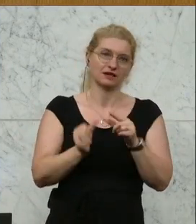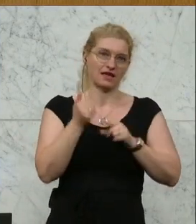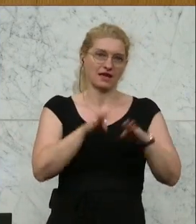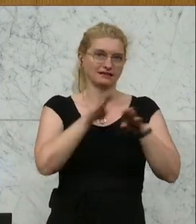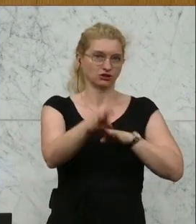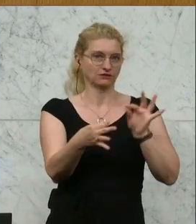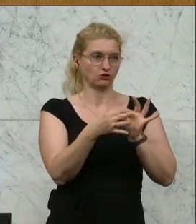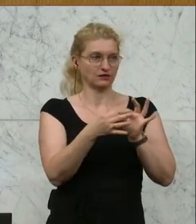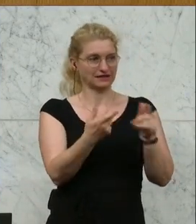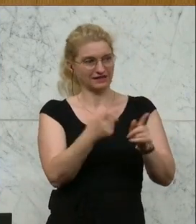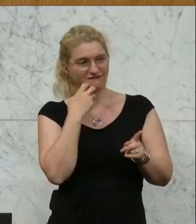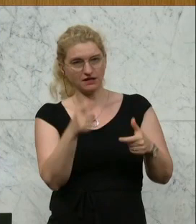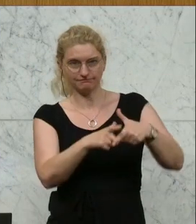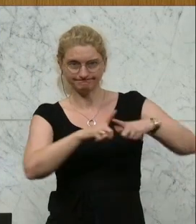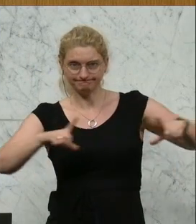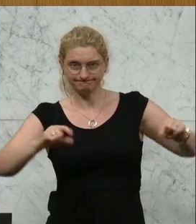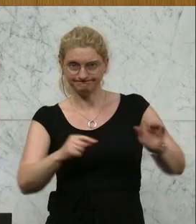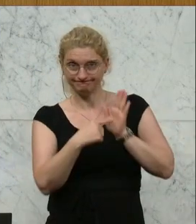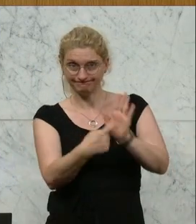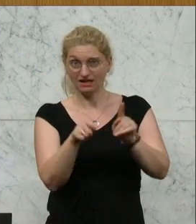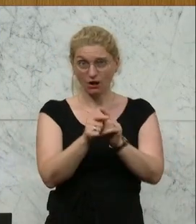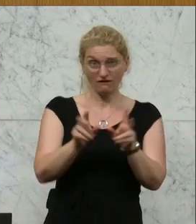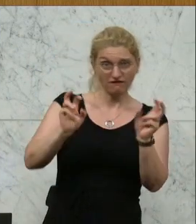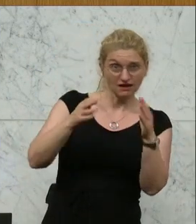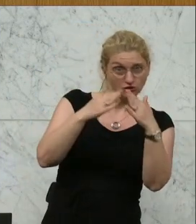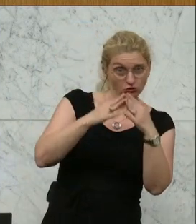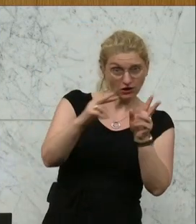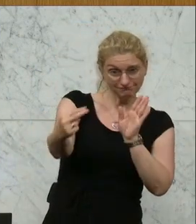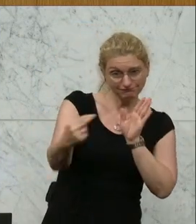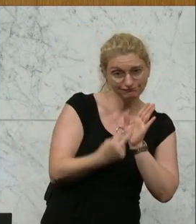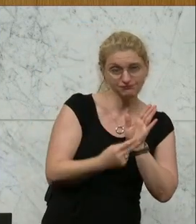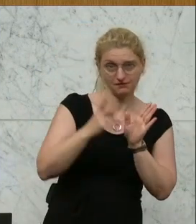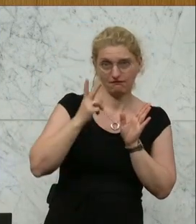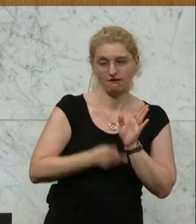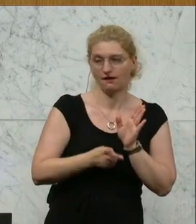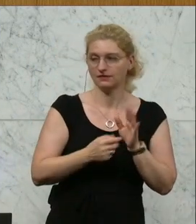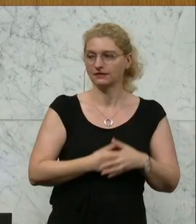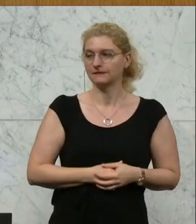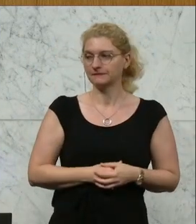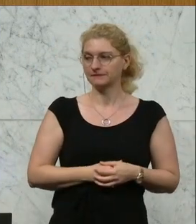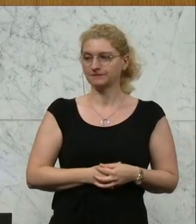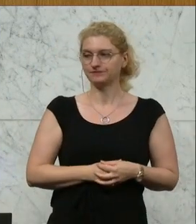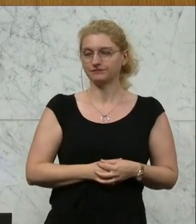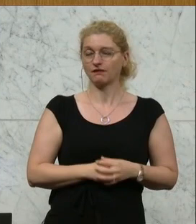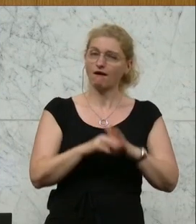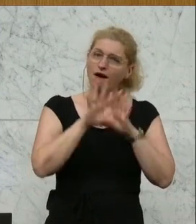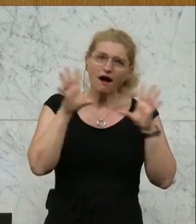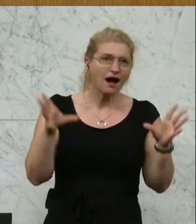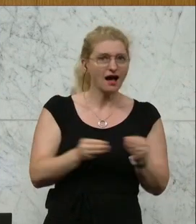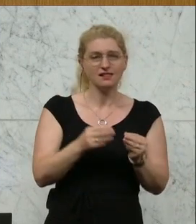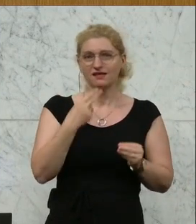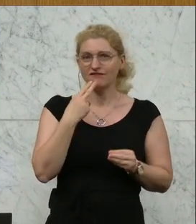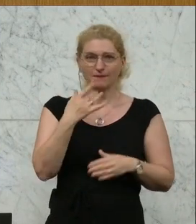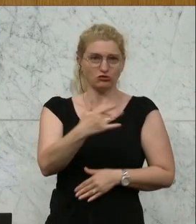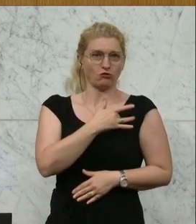Und ich möchte sie hier einblenden, damit es auch in der TV-Übertragung wirklich vermehrt sichtbar gemacht wird. Alle, die von Gewalt